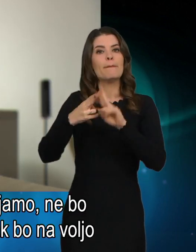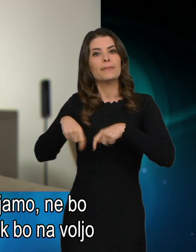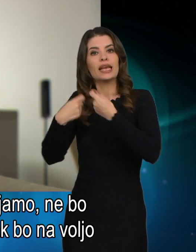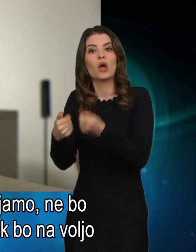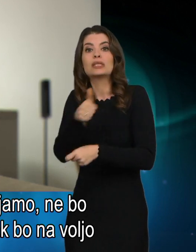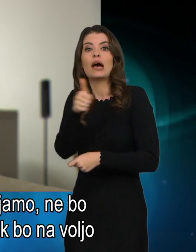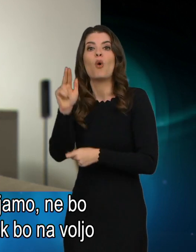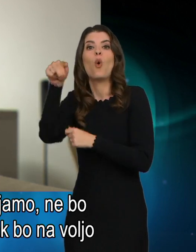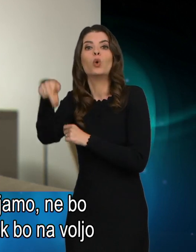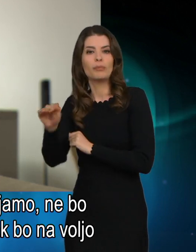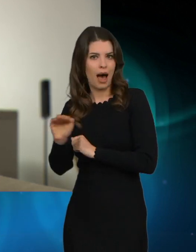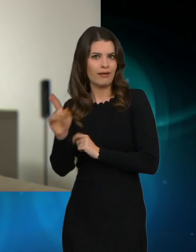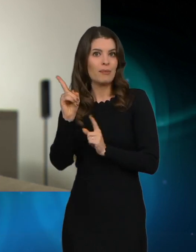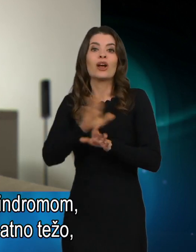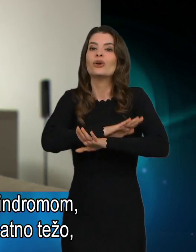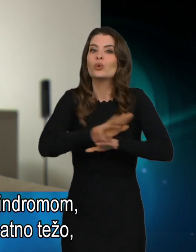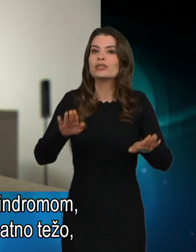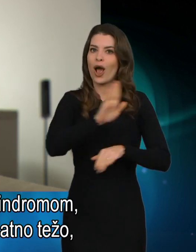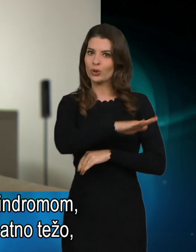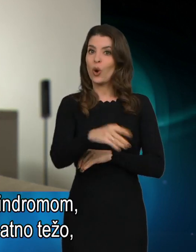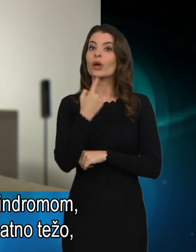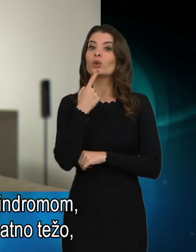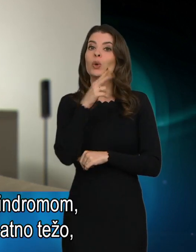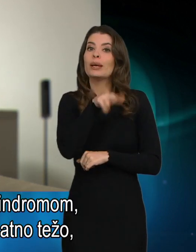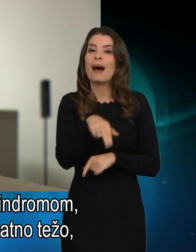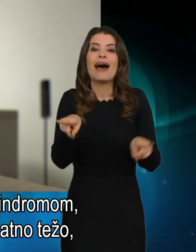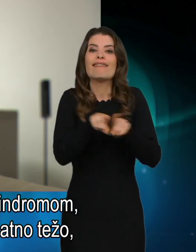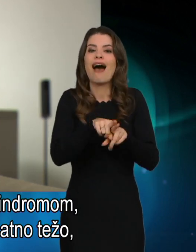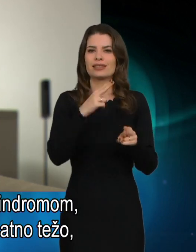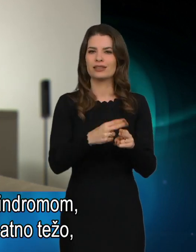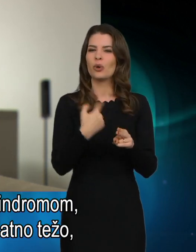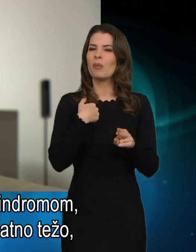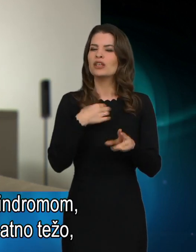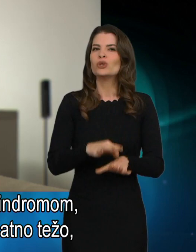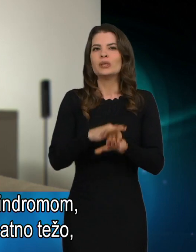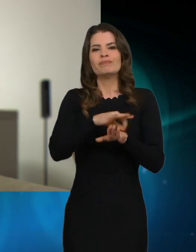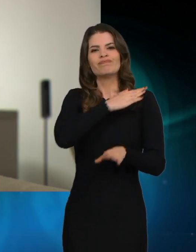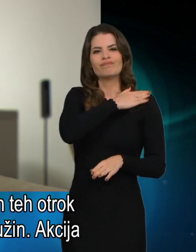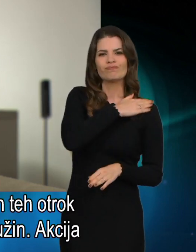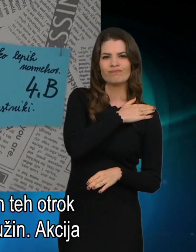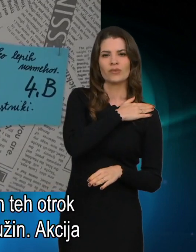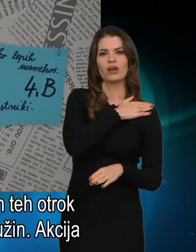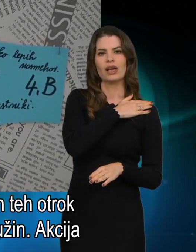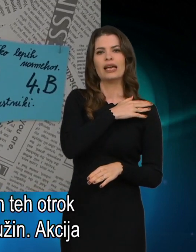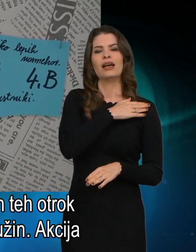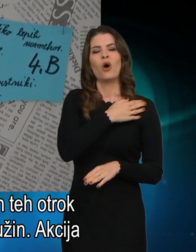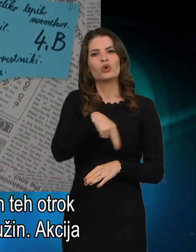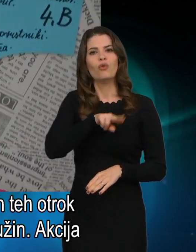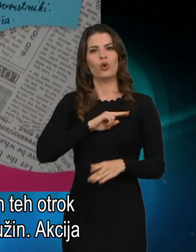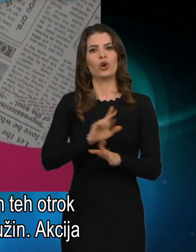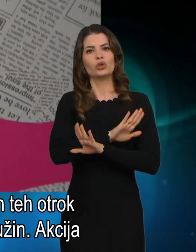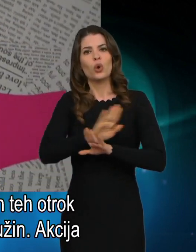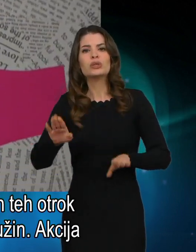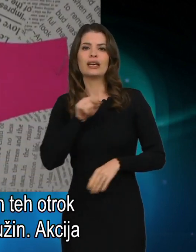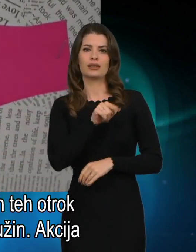za vse otroke s tim sindromom, tako da čutim še dodatno težo odgovornost do vseh teh otrok in pa seveda do vseh